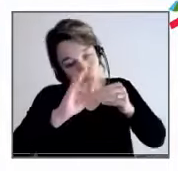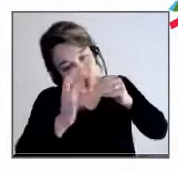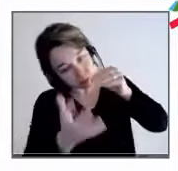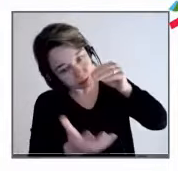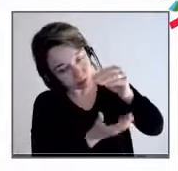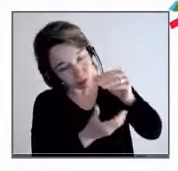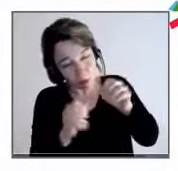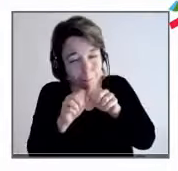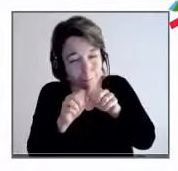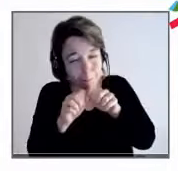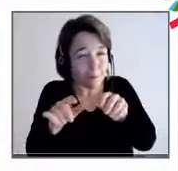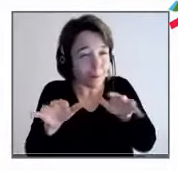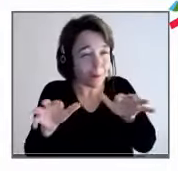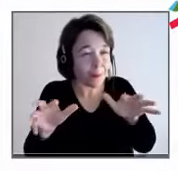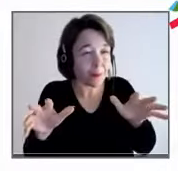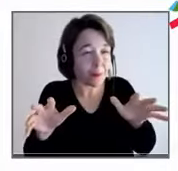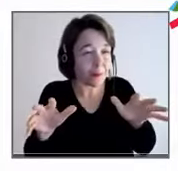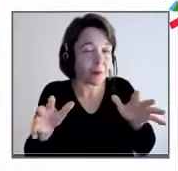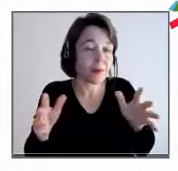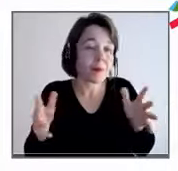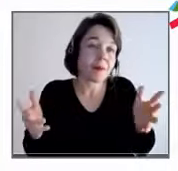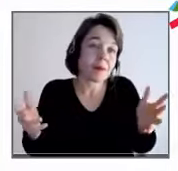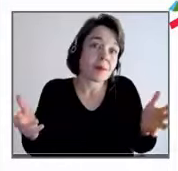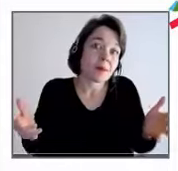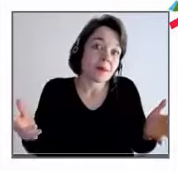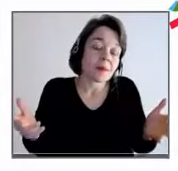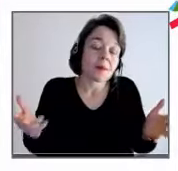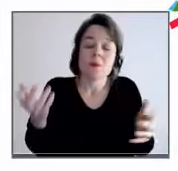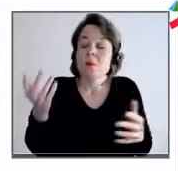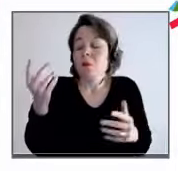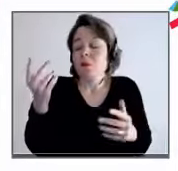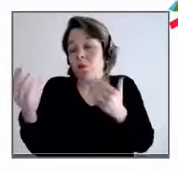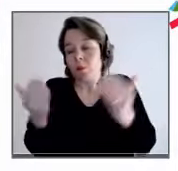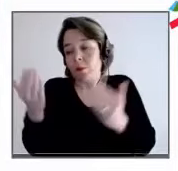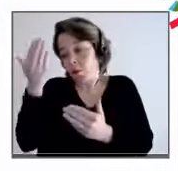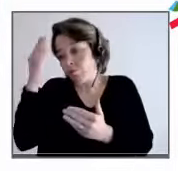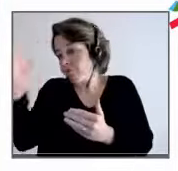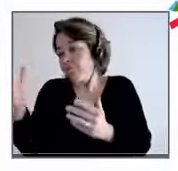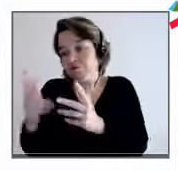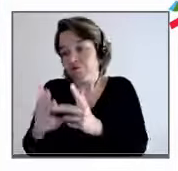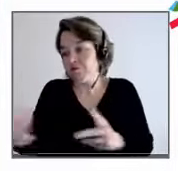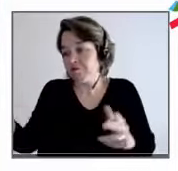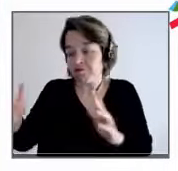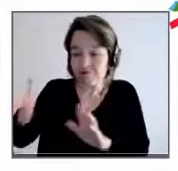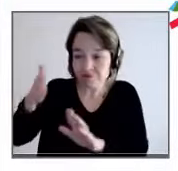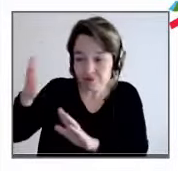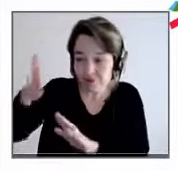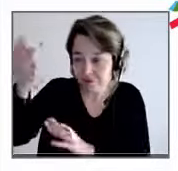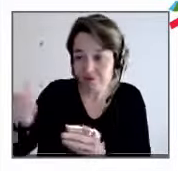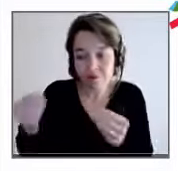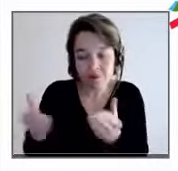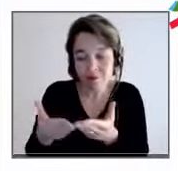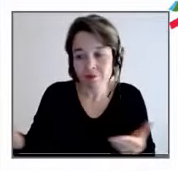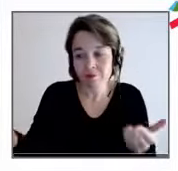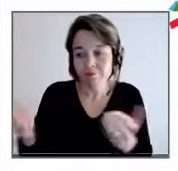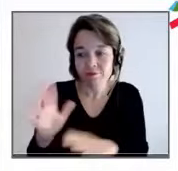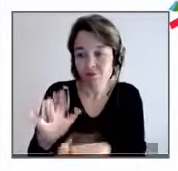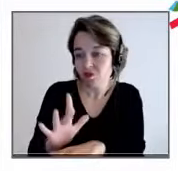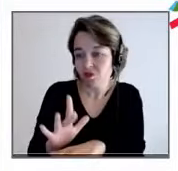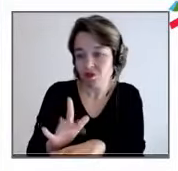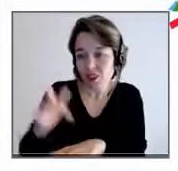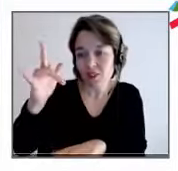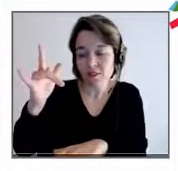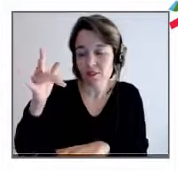où les collectifs humains seront confrontés à des situations de fragilité. et ce sera le cas de la plupart des grands enjeux